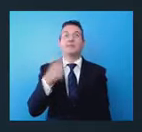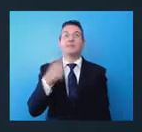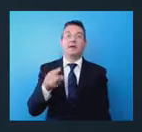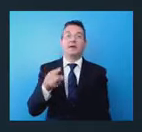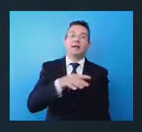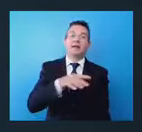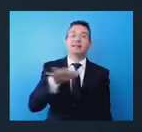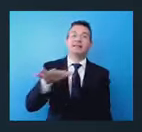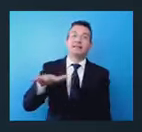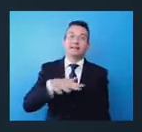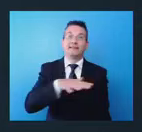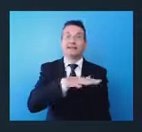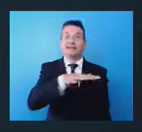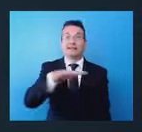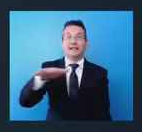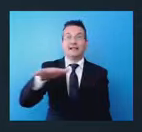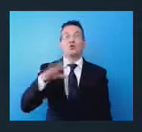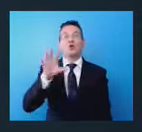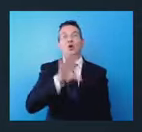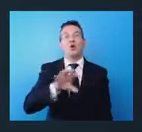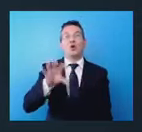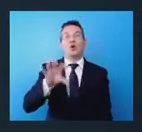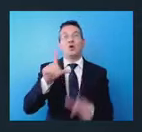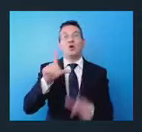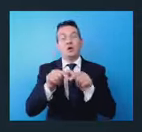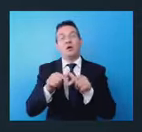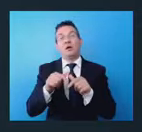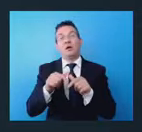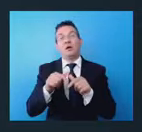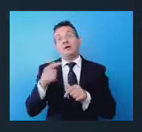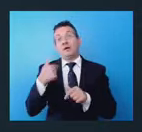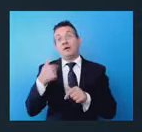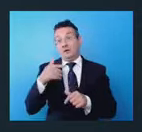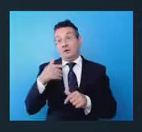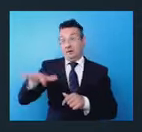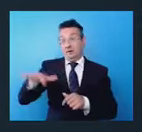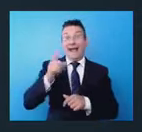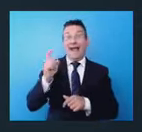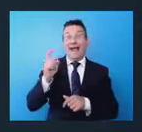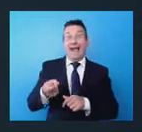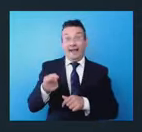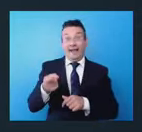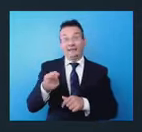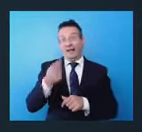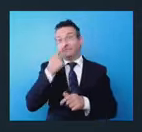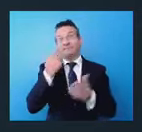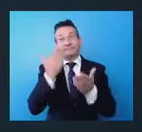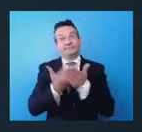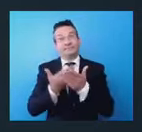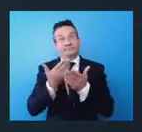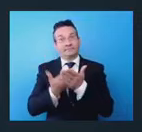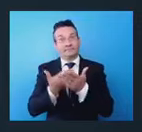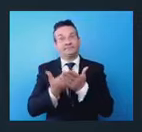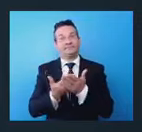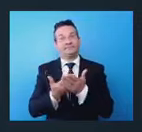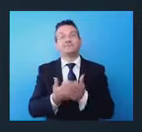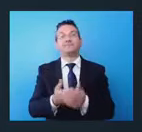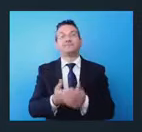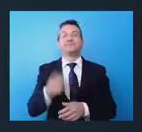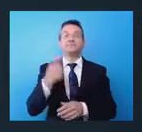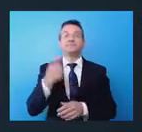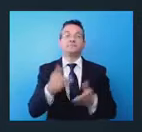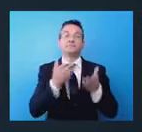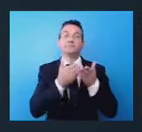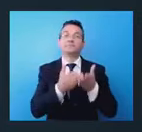Golfo di Gaeta, è di strettissima attualità. E di strettissima attualità si intende refit di imbarcazioni da riporto